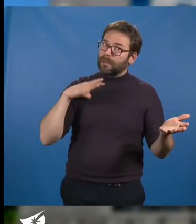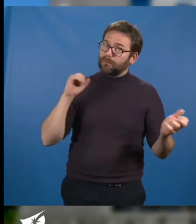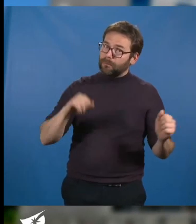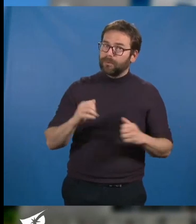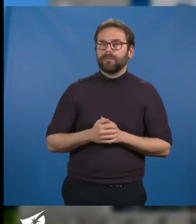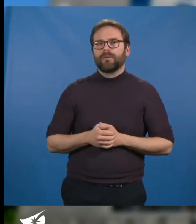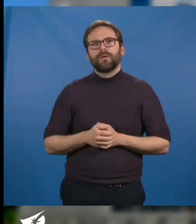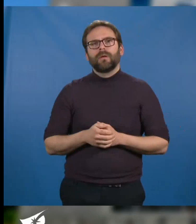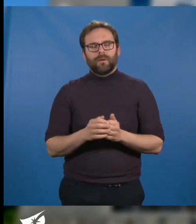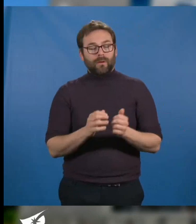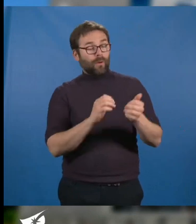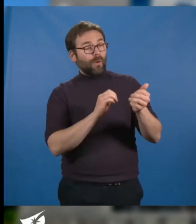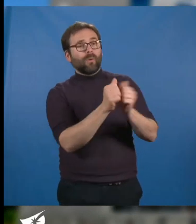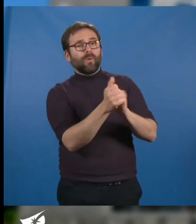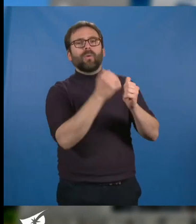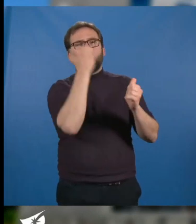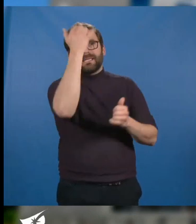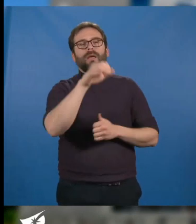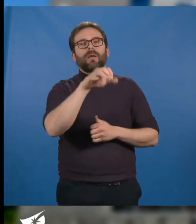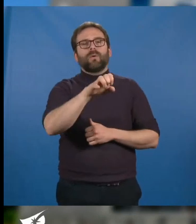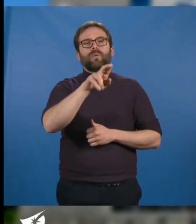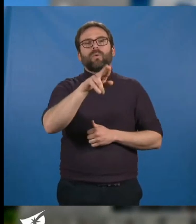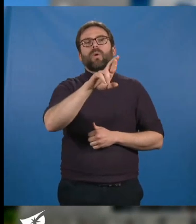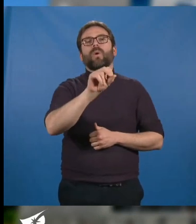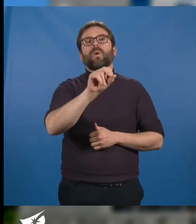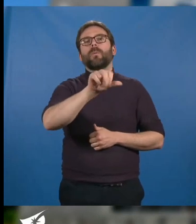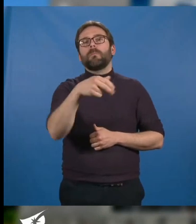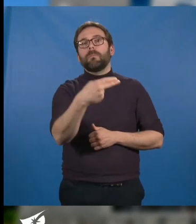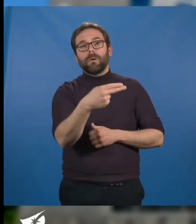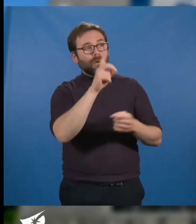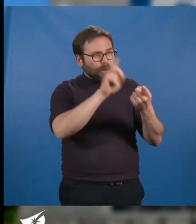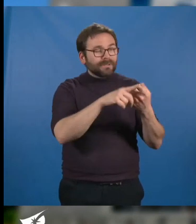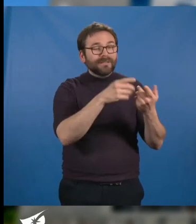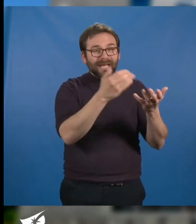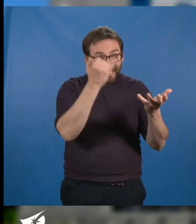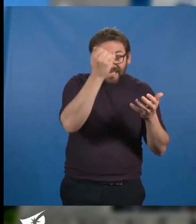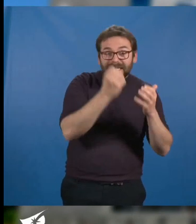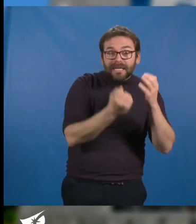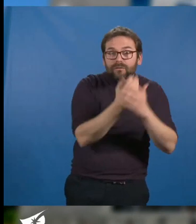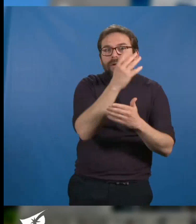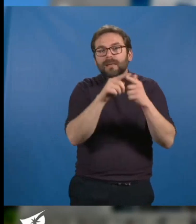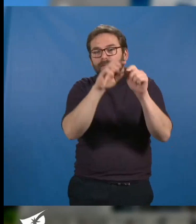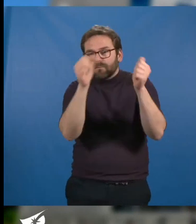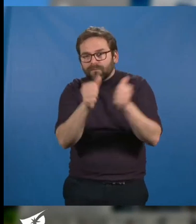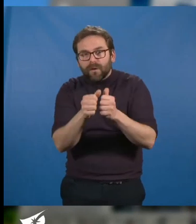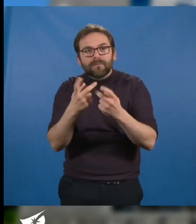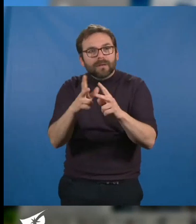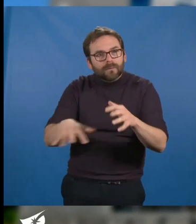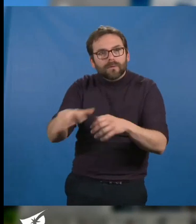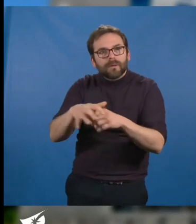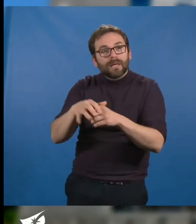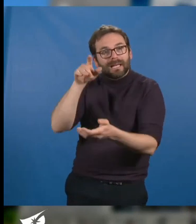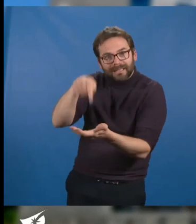concours d'idées Europan doit nous permettre d'avoir des idées neuves sur la forme de l'urbanisme, que nous souhaitons sur le site de l'Hôtel-Dieu.